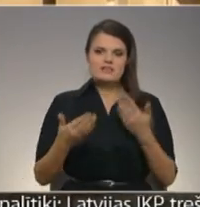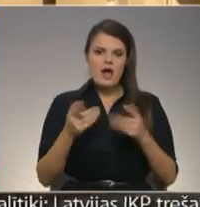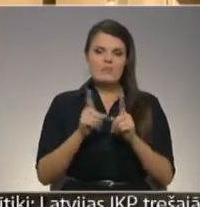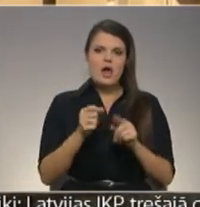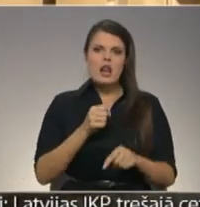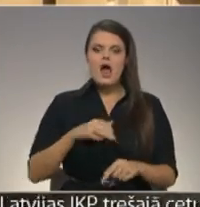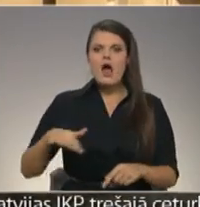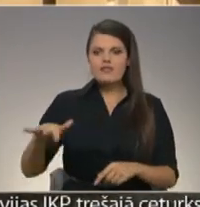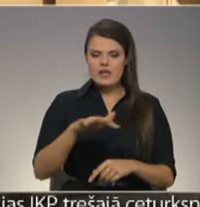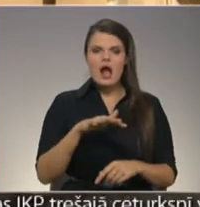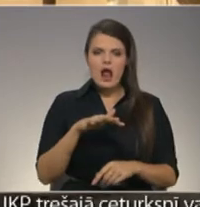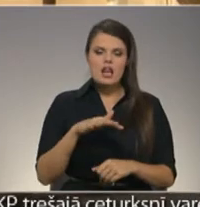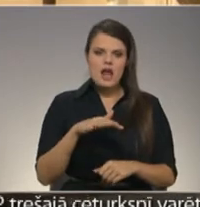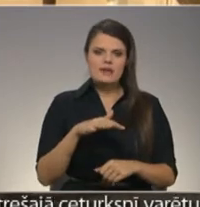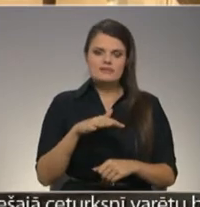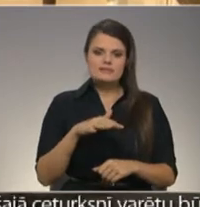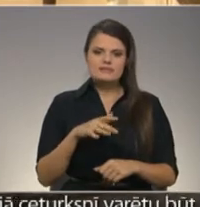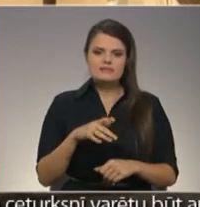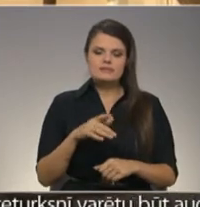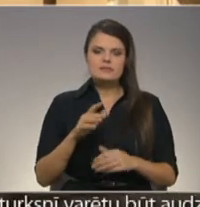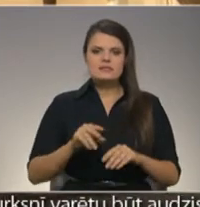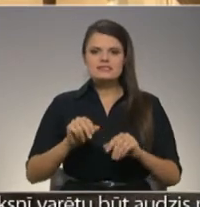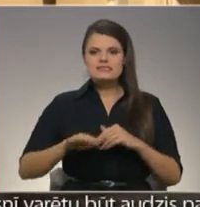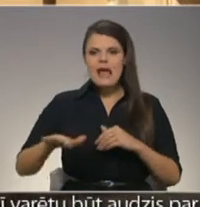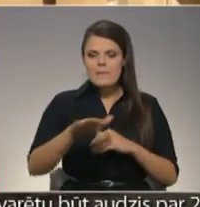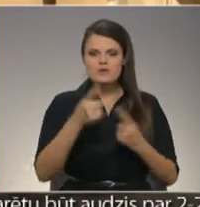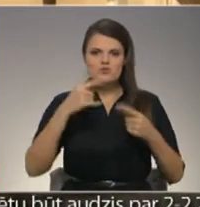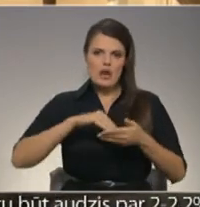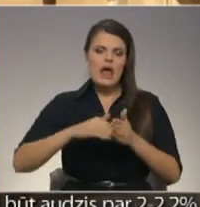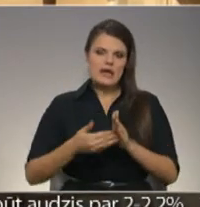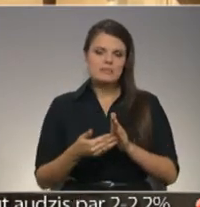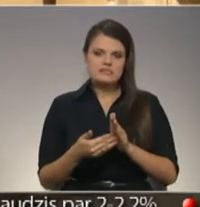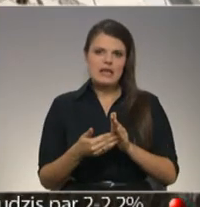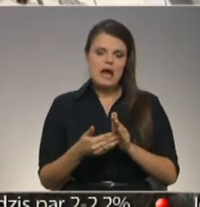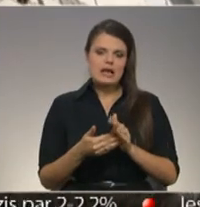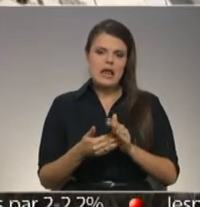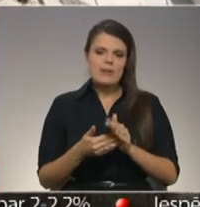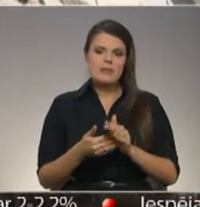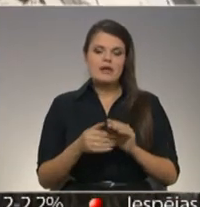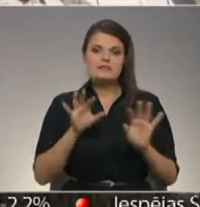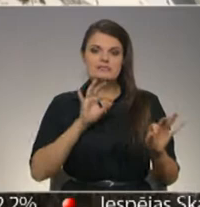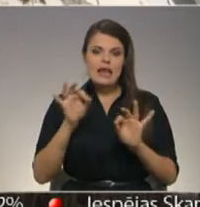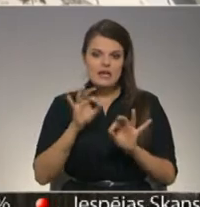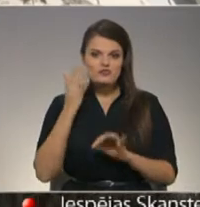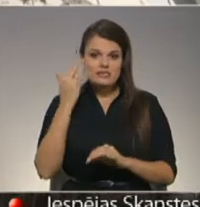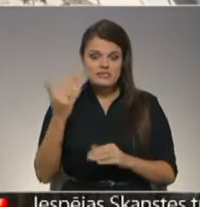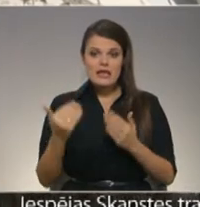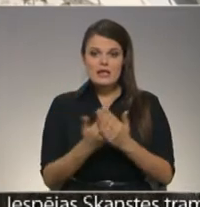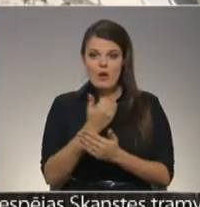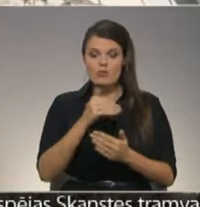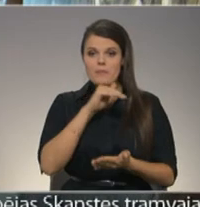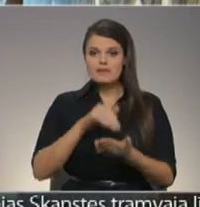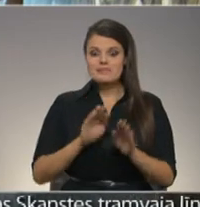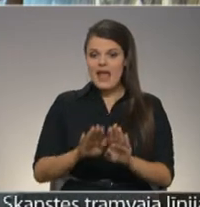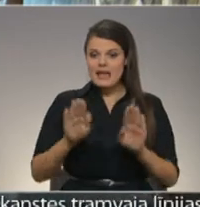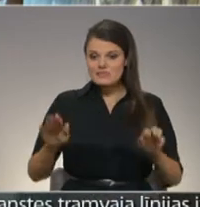Latgalves, teiksim, augstnes un klimatiskajiem aptākļiem. Selekcionāri cer, ka jaunā pastāvīgā